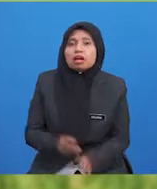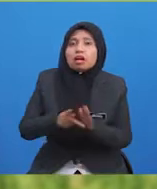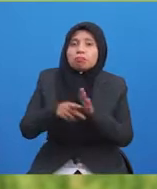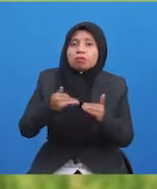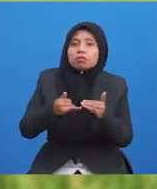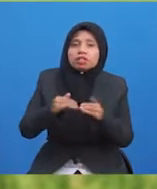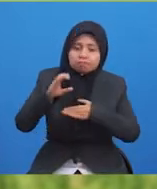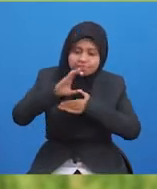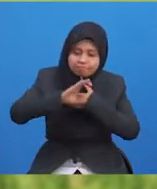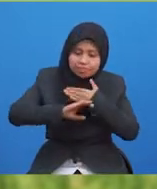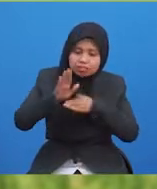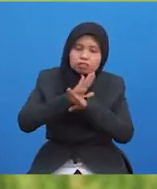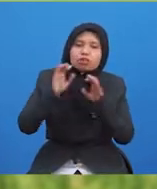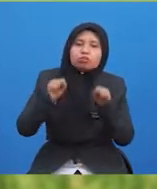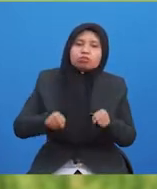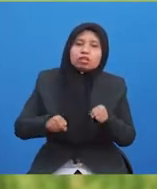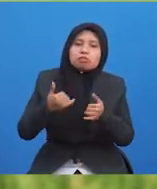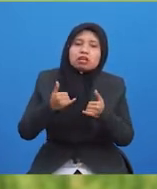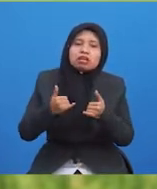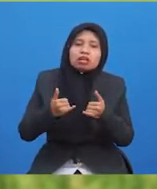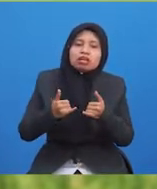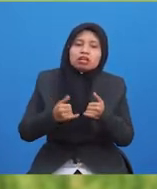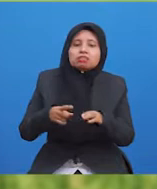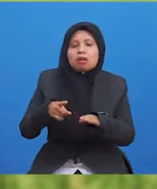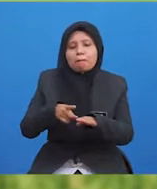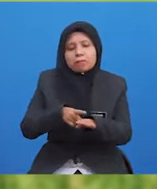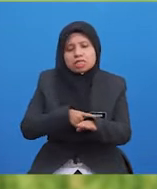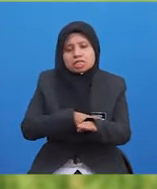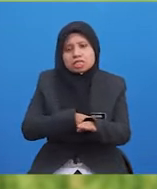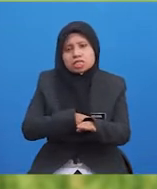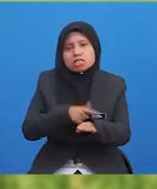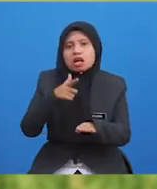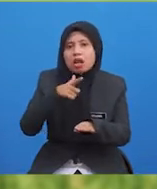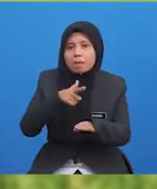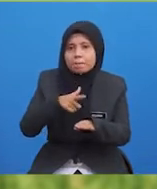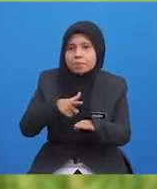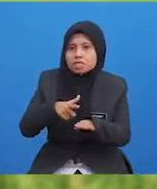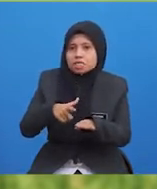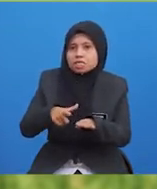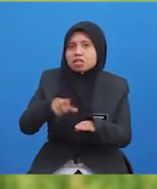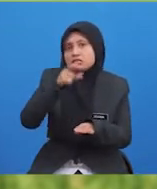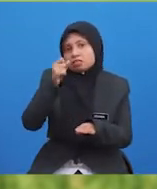Pemain yang cedera tidak dapat bermain dalam jangka masa yang lama sebelum pulih.